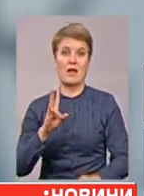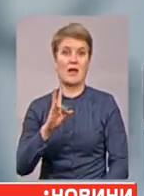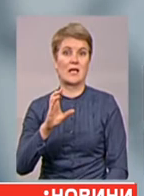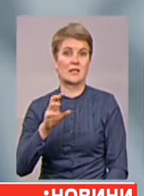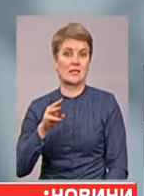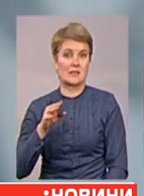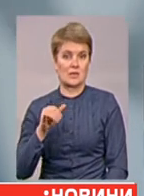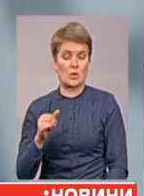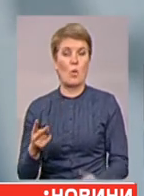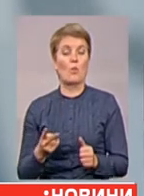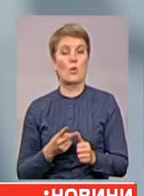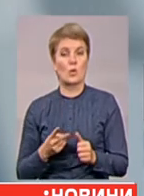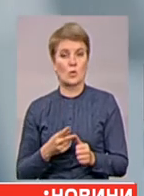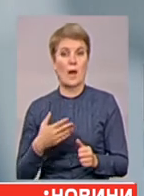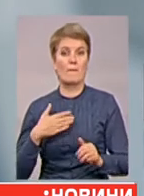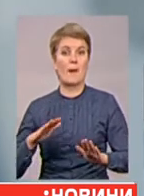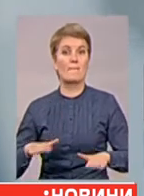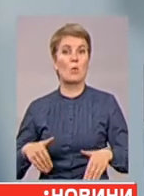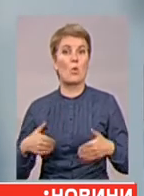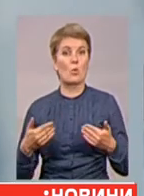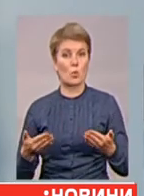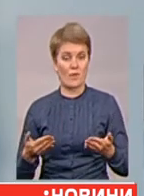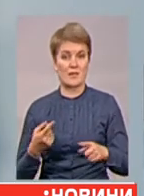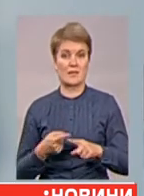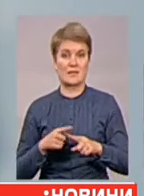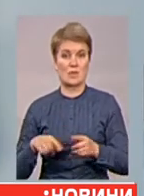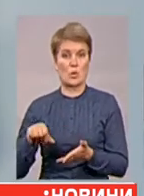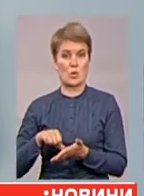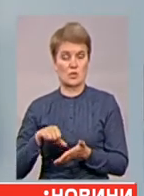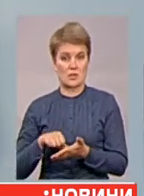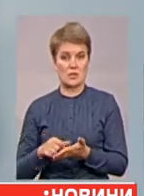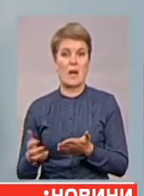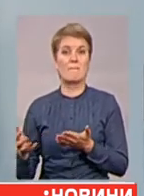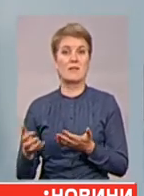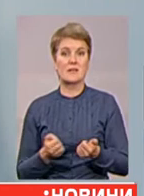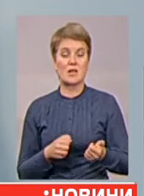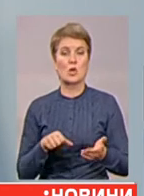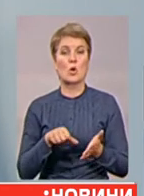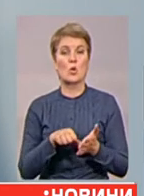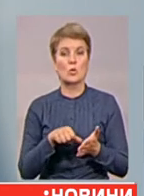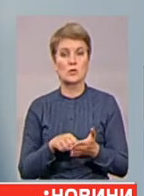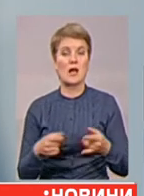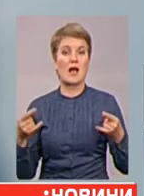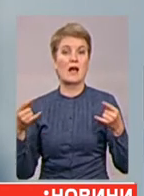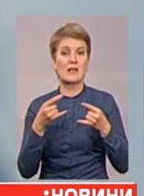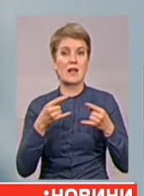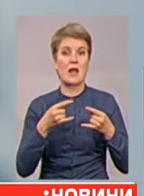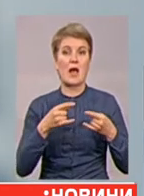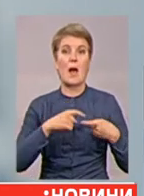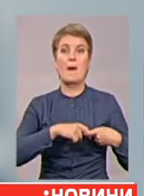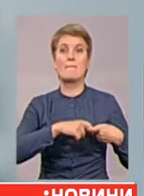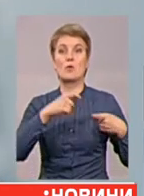Ну і, по-друге, те, що ми пропонували цій учасниці прийняти участь в телемості.